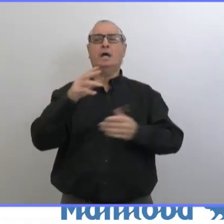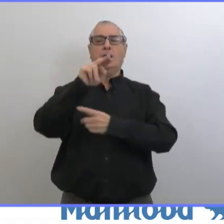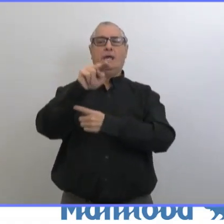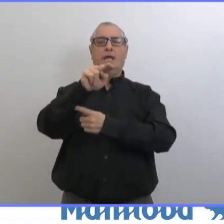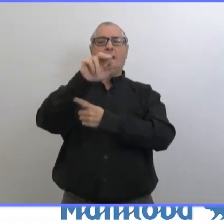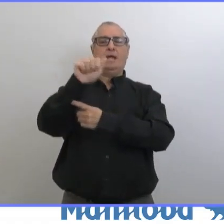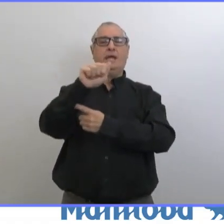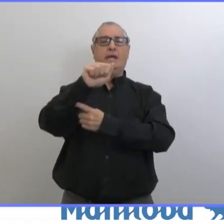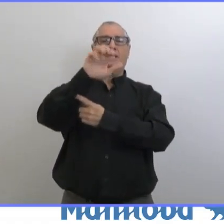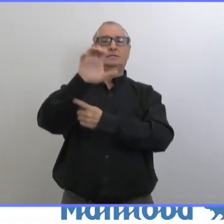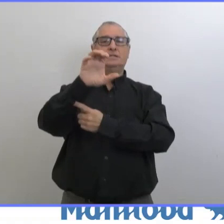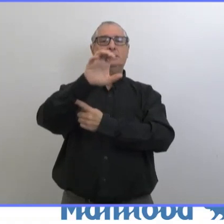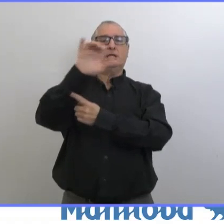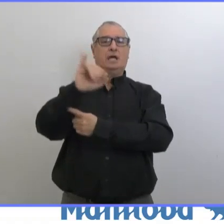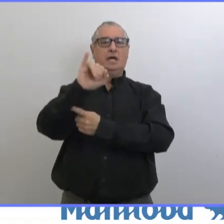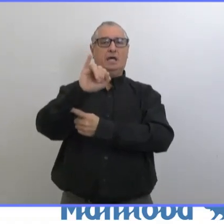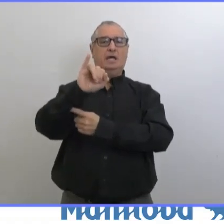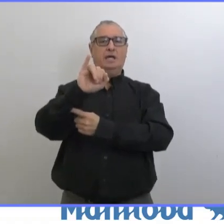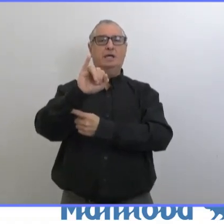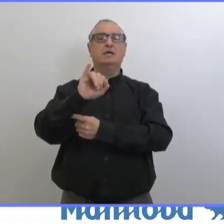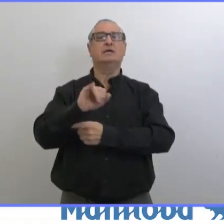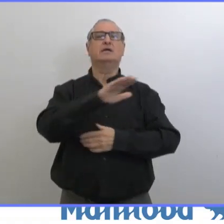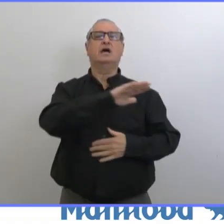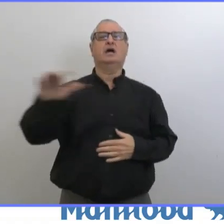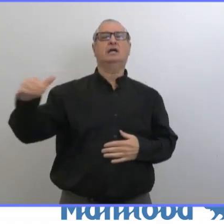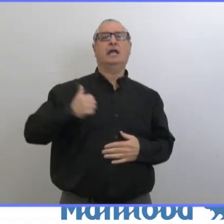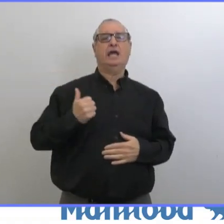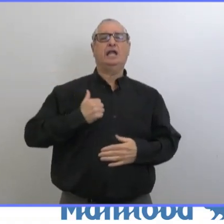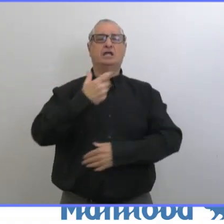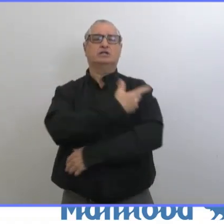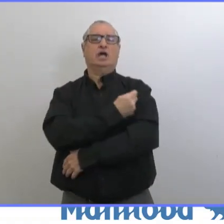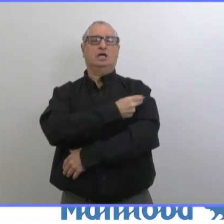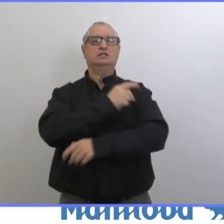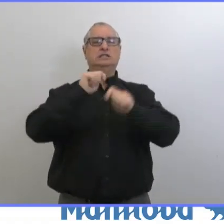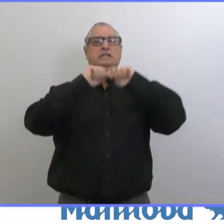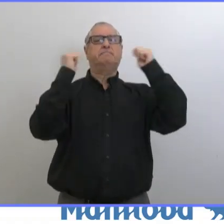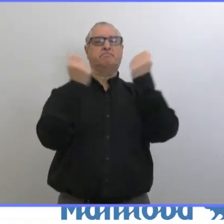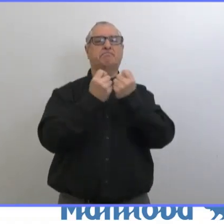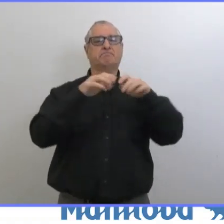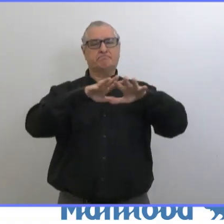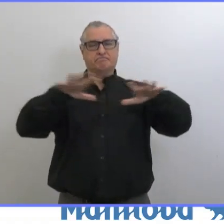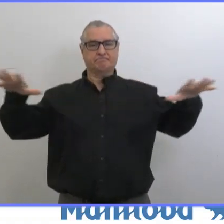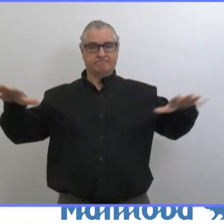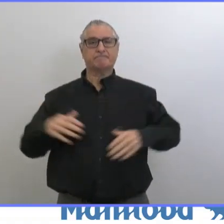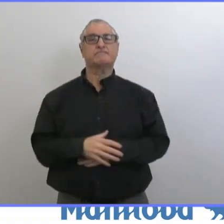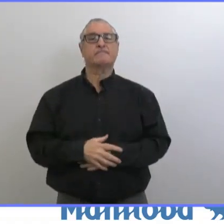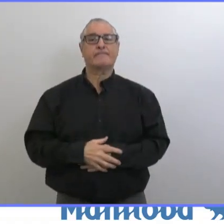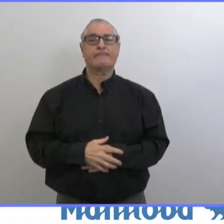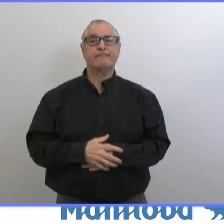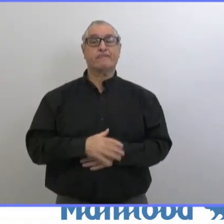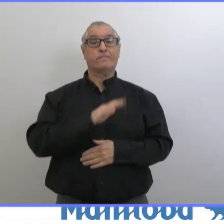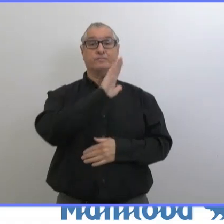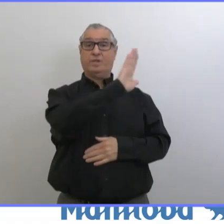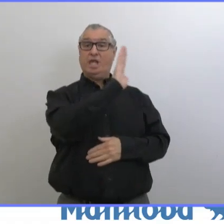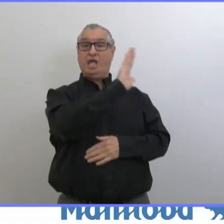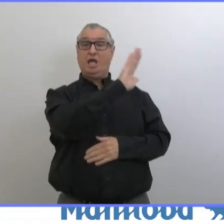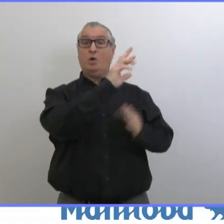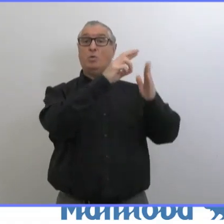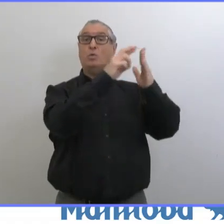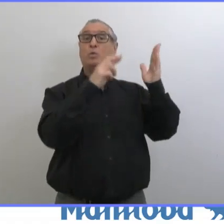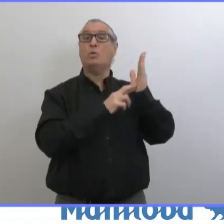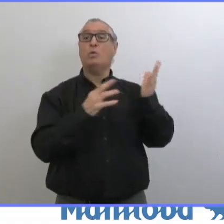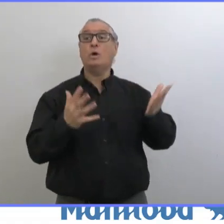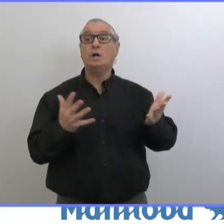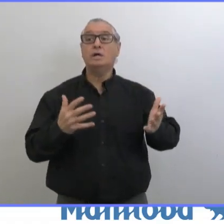directrices au niveau du pays. Ensuite, on prend ces recommandations, on les examine et on les évalue par rapport au